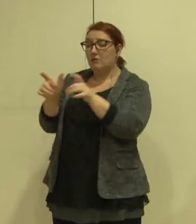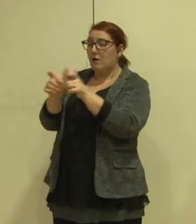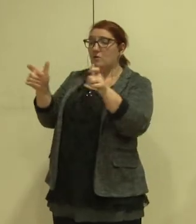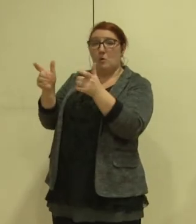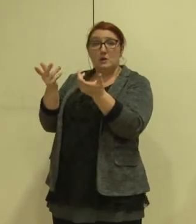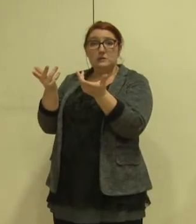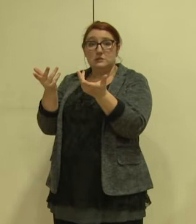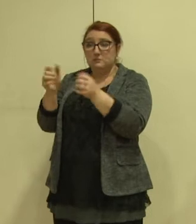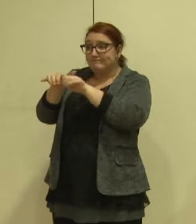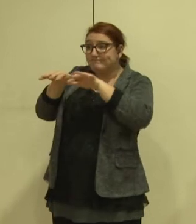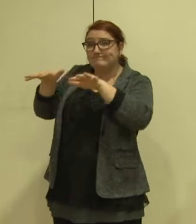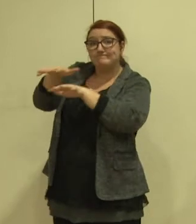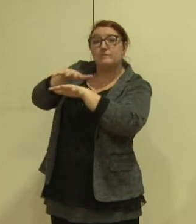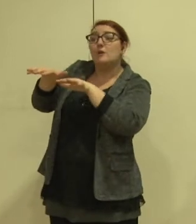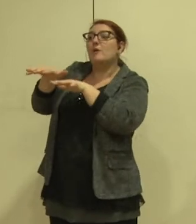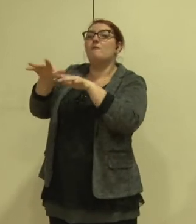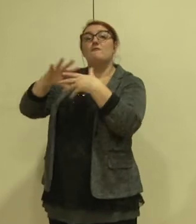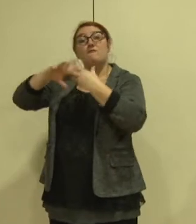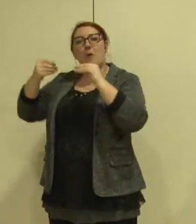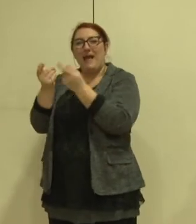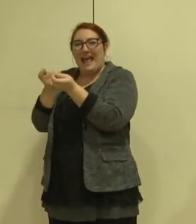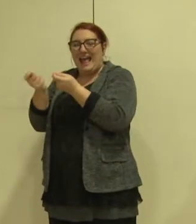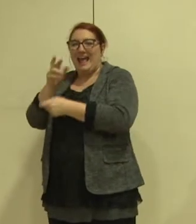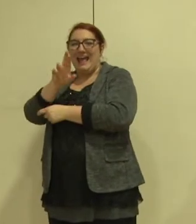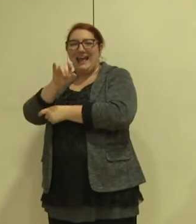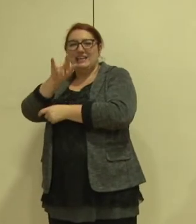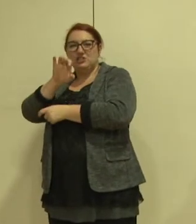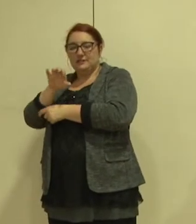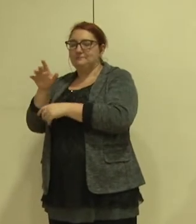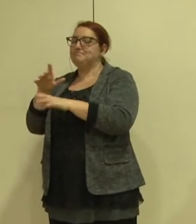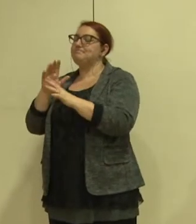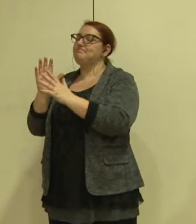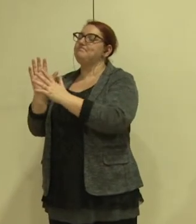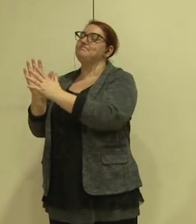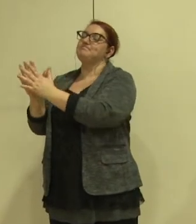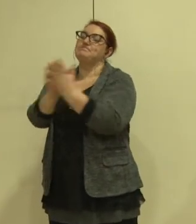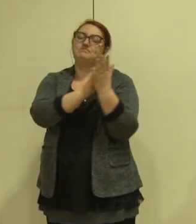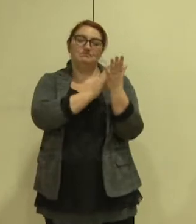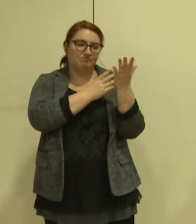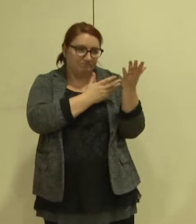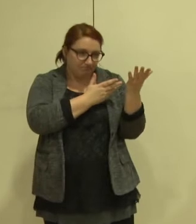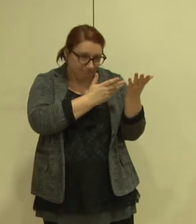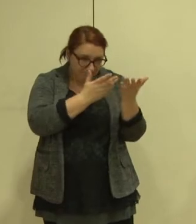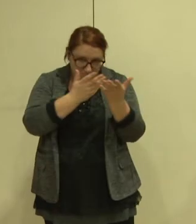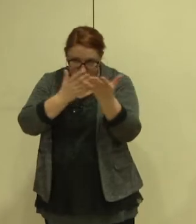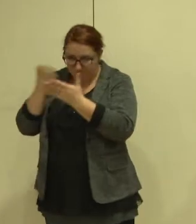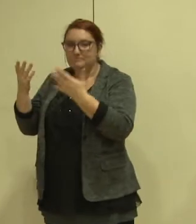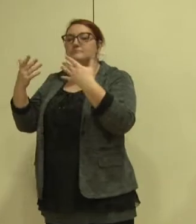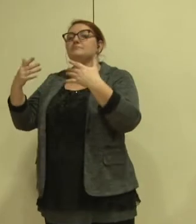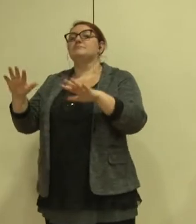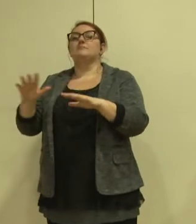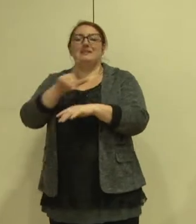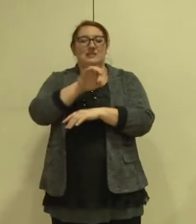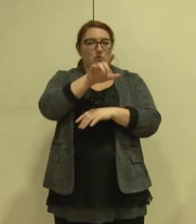régie. Après consultation, pour reprendre la gestion de son service public de l'électricité, l'offre réalisée